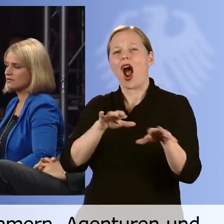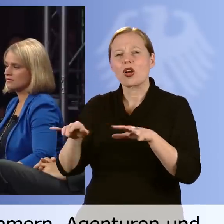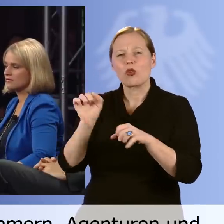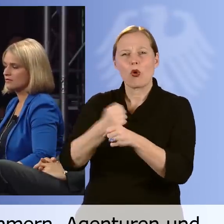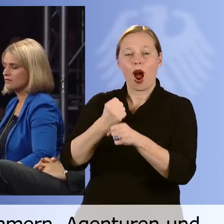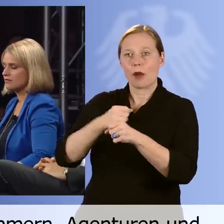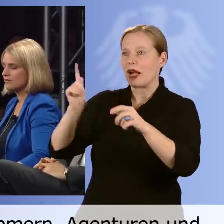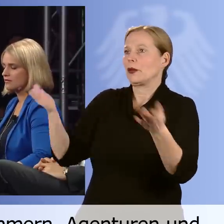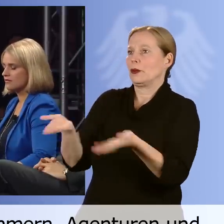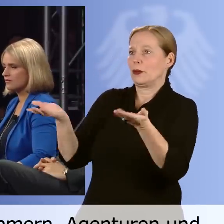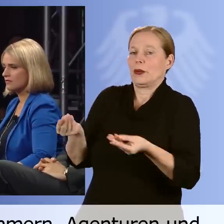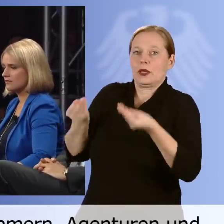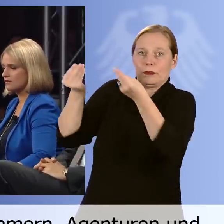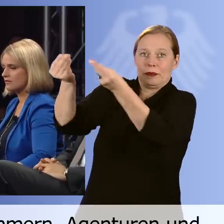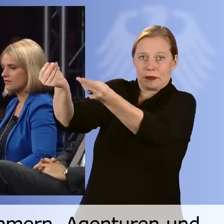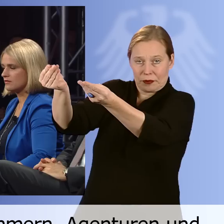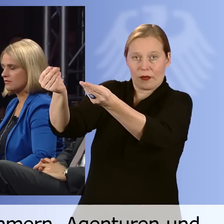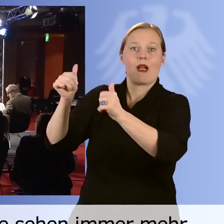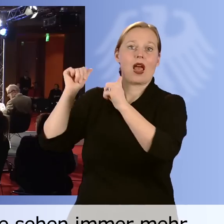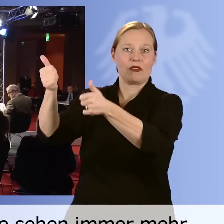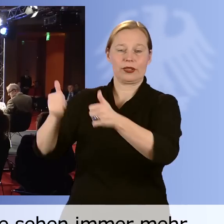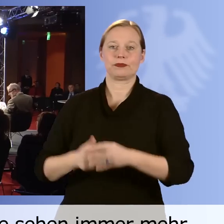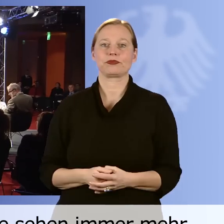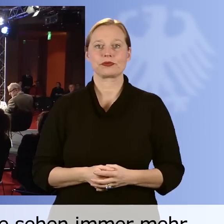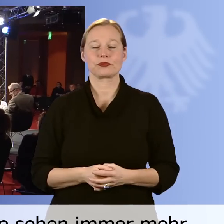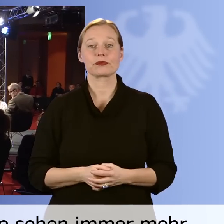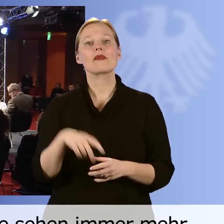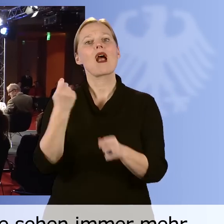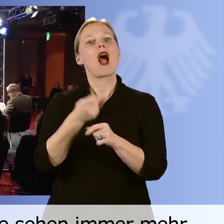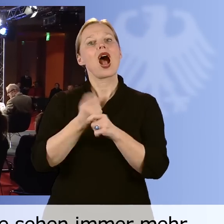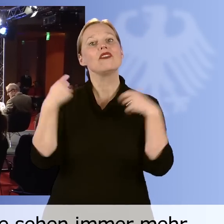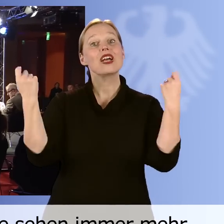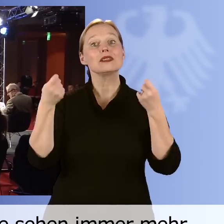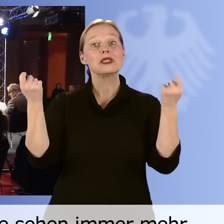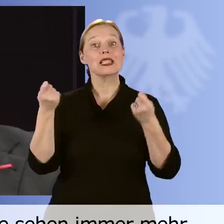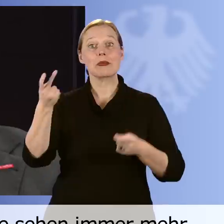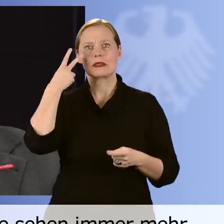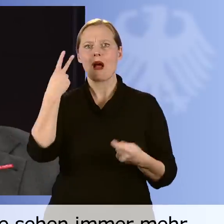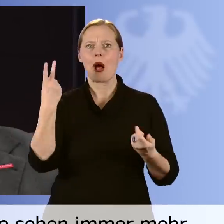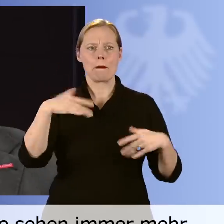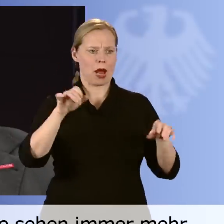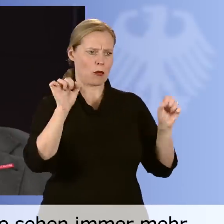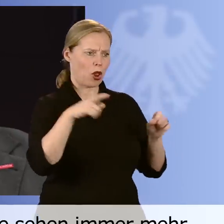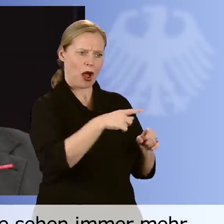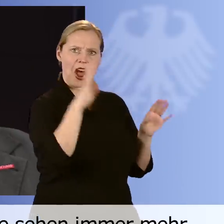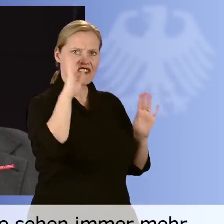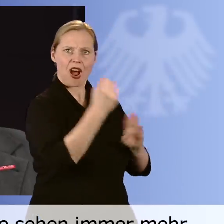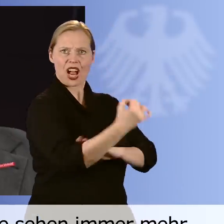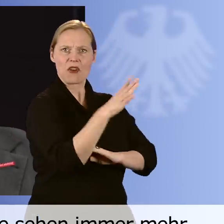Reha-Verantwortlichen, glaube ich, noch viel gemeinsam tun. Auch die Handwerksbetriebe sehen immer mehr die Potenziale von